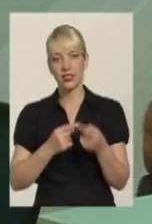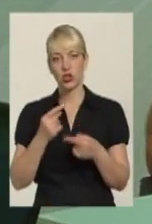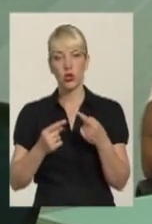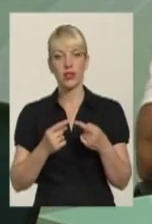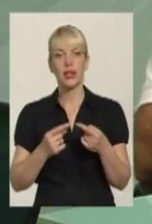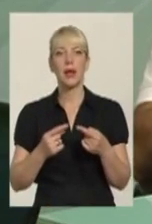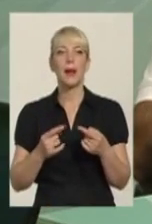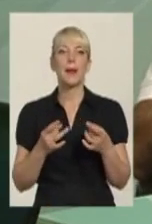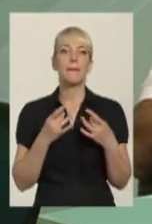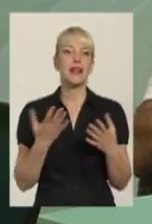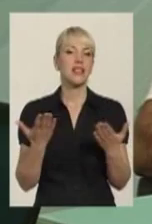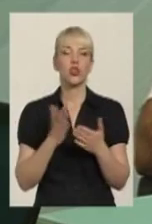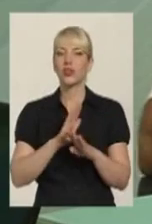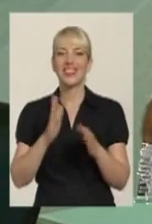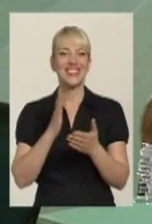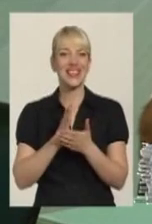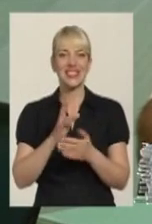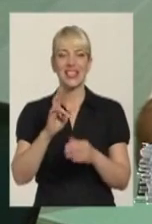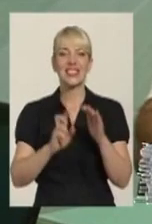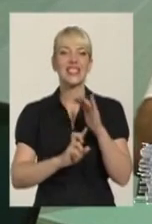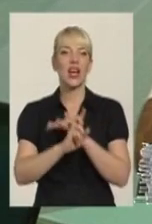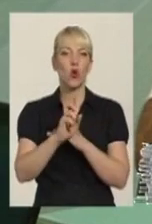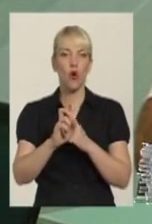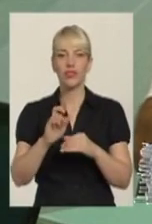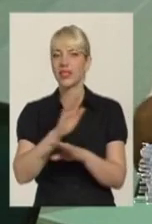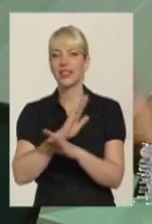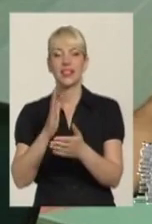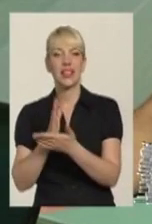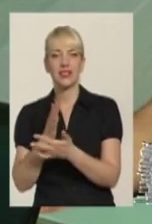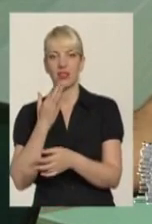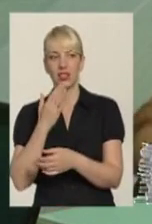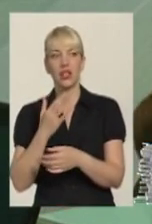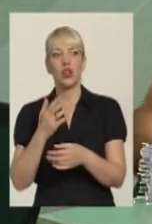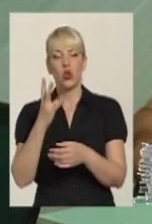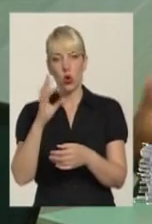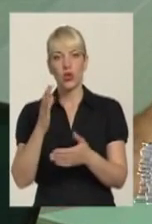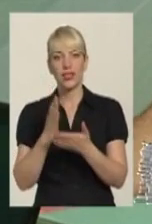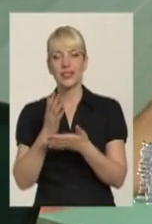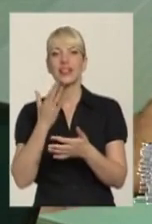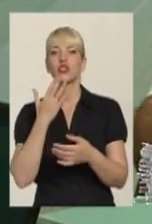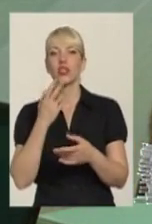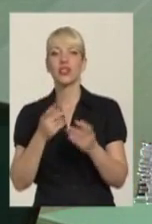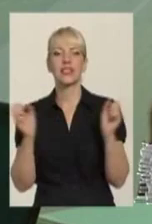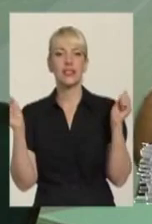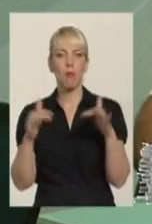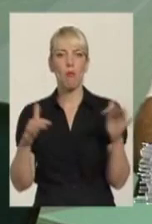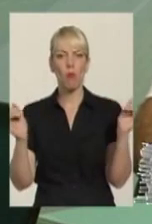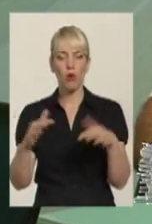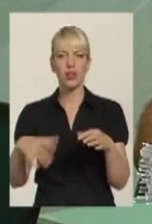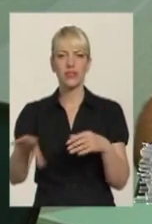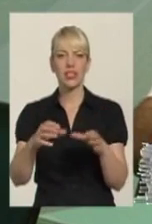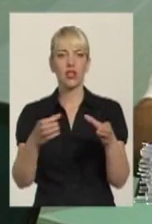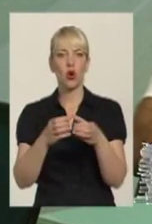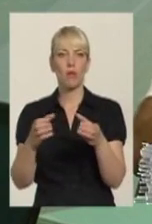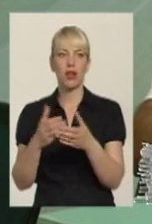церковні, не національні, але все рівно ми це празднуємо всі. І ці збори, часті збори всі громади,